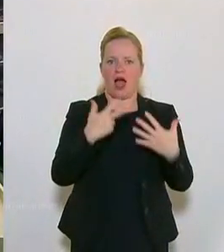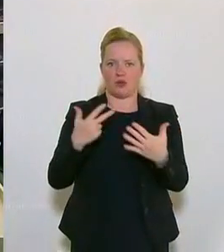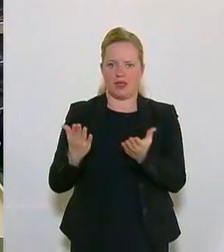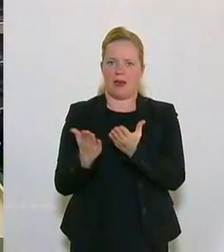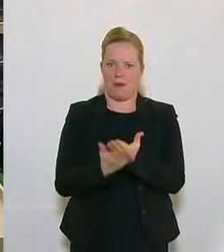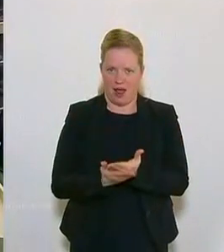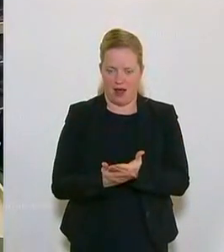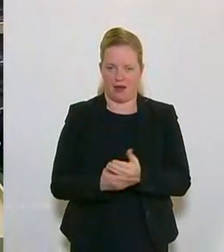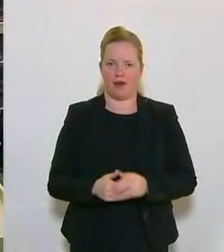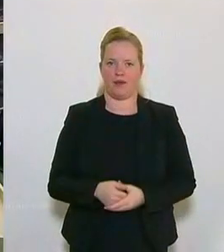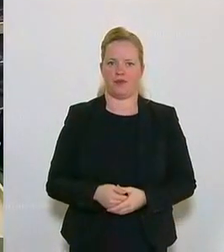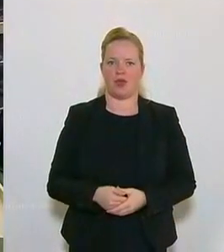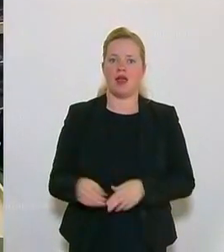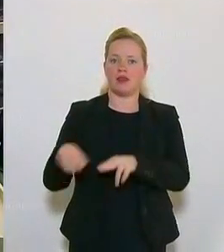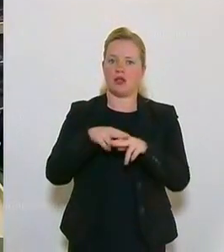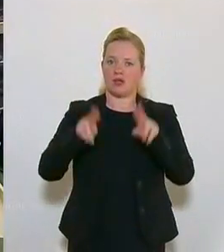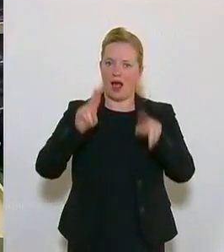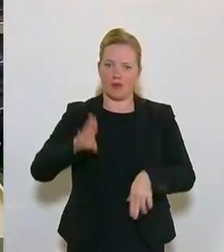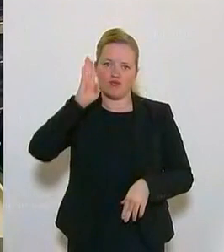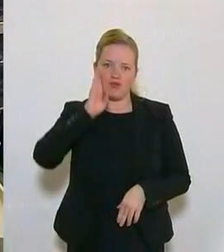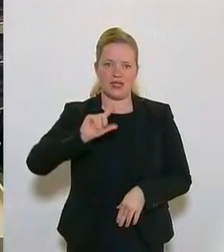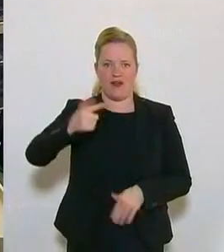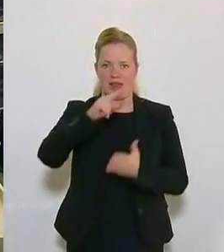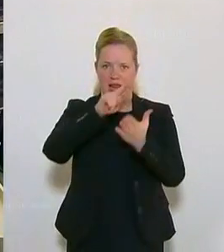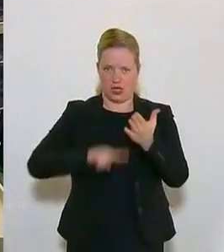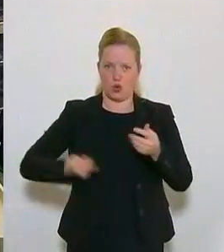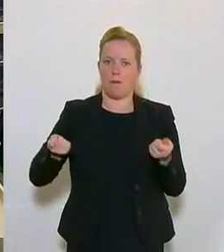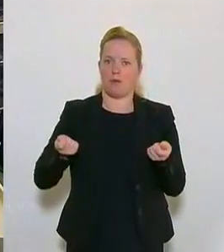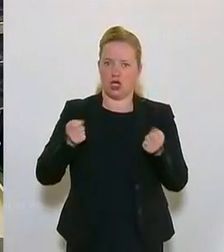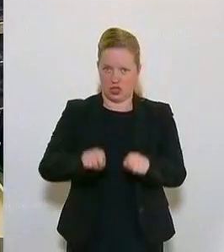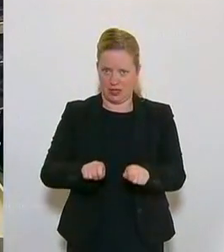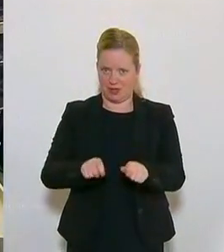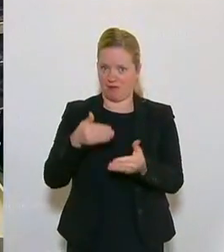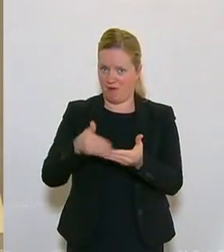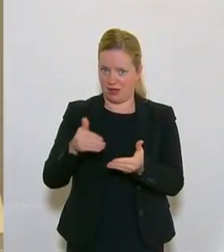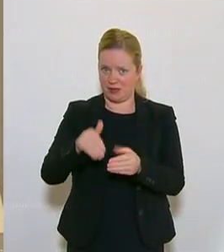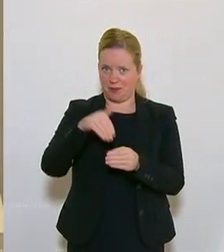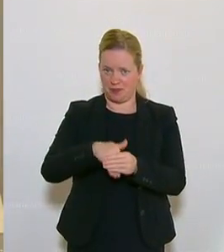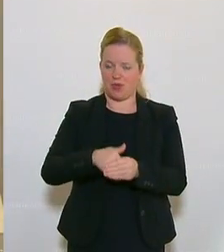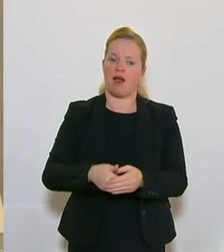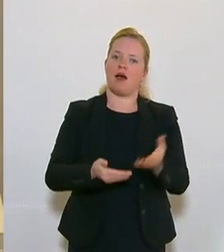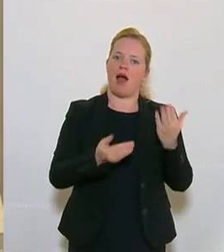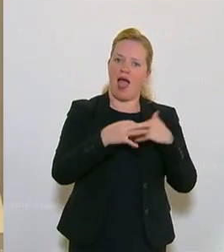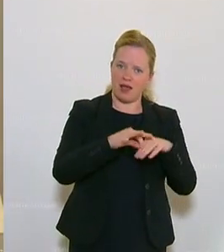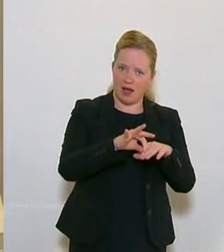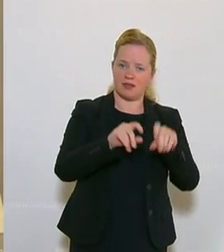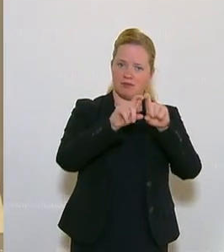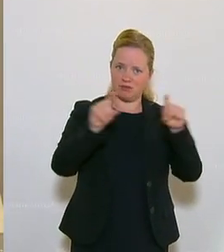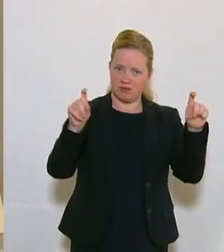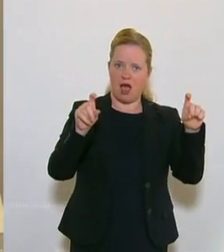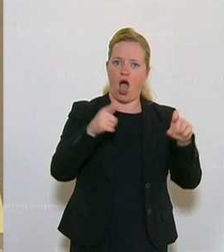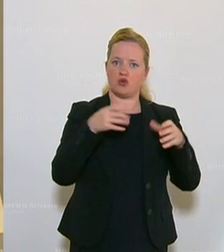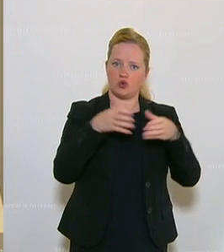der Beilage, der Nationalrat wolle in zweiter Lesung beschließen, der dem eingangs bezeichneten Ausschussbericht